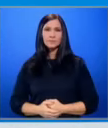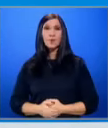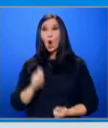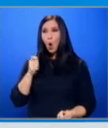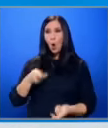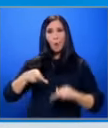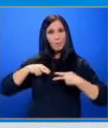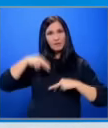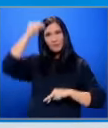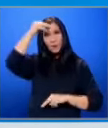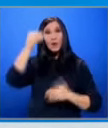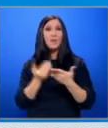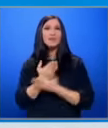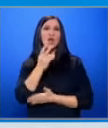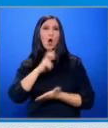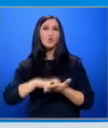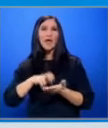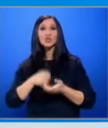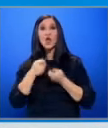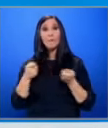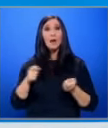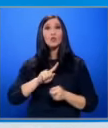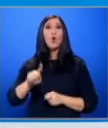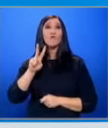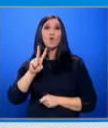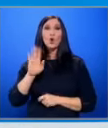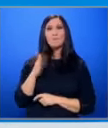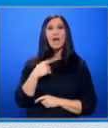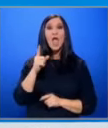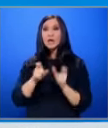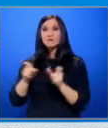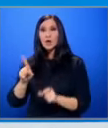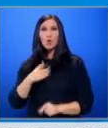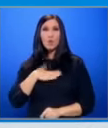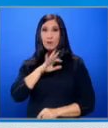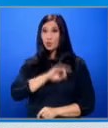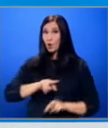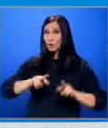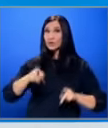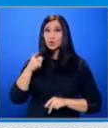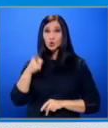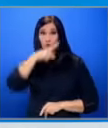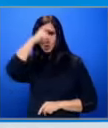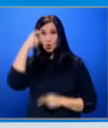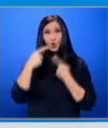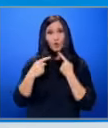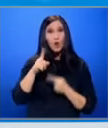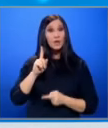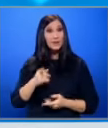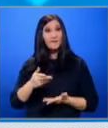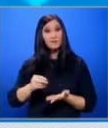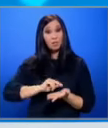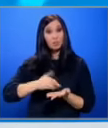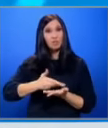Обратно у нас и начало на данъчната кампания До 2 май Всеки, който има доход, различен от този потрудов договор, трябва да го